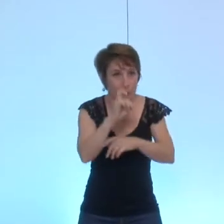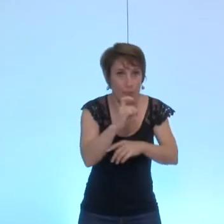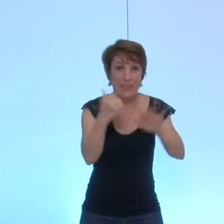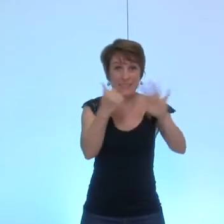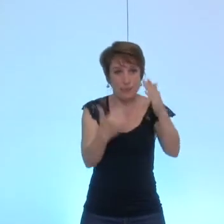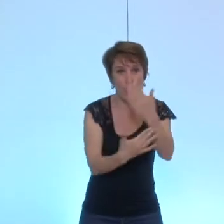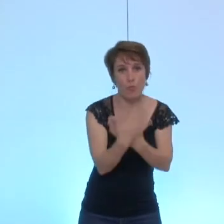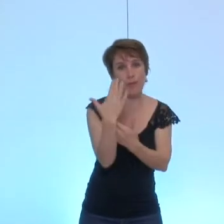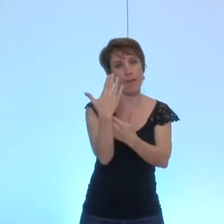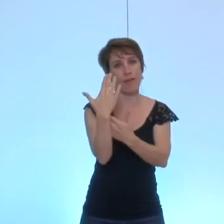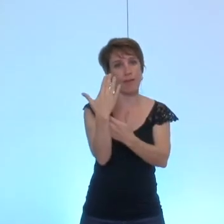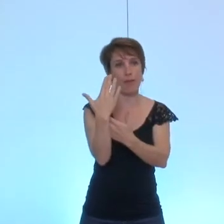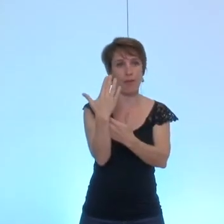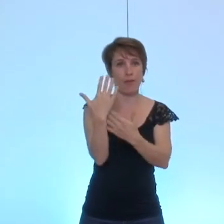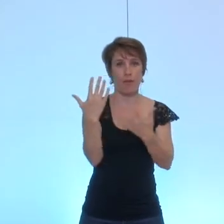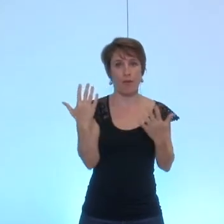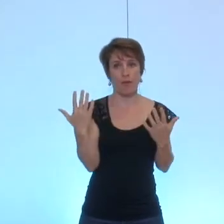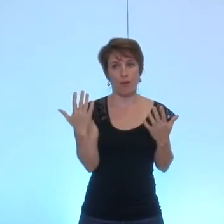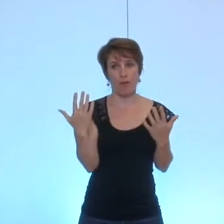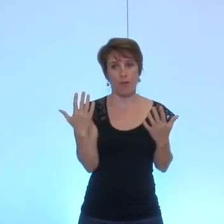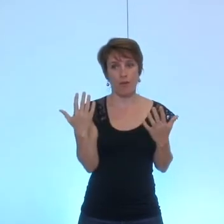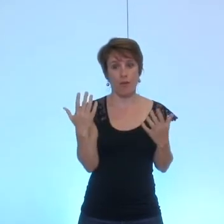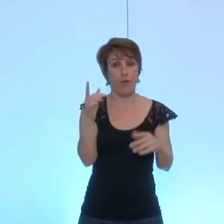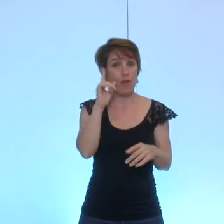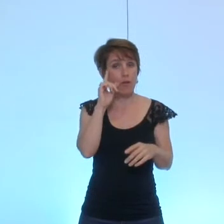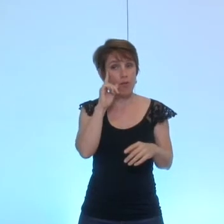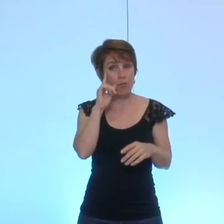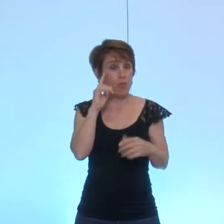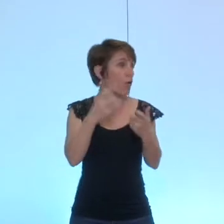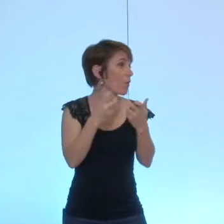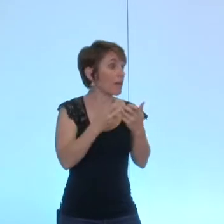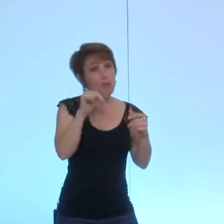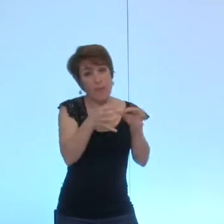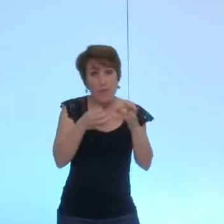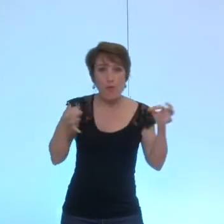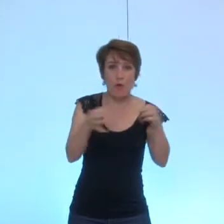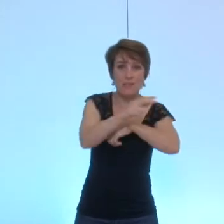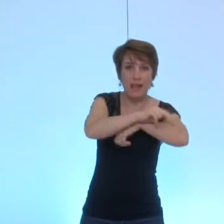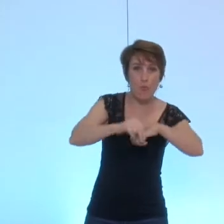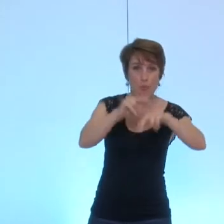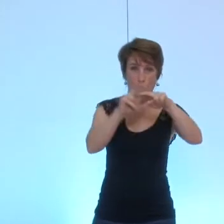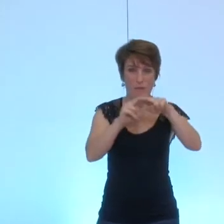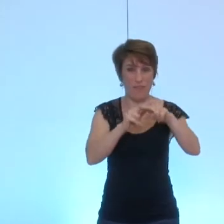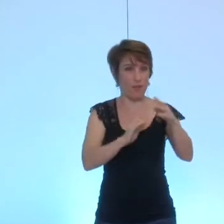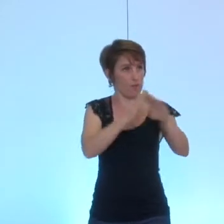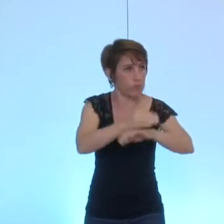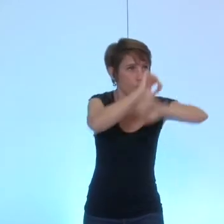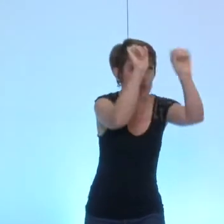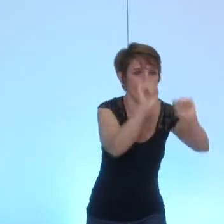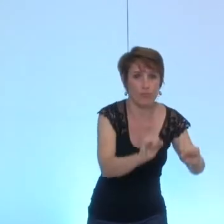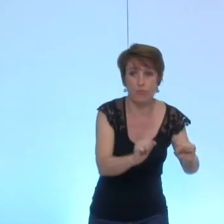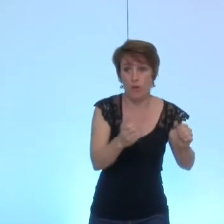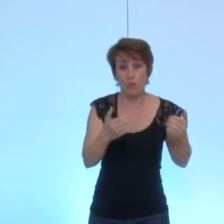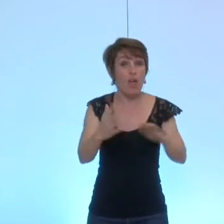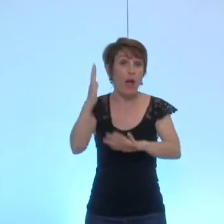'on ne soit là quand il n'y ait personne ici quand on fait le nettoyage avant ça se faisait bien on n'a jamais connu